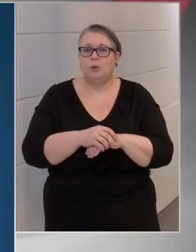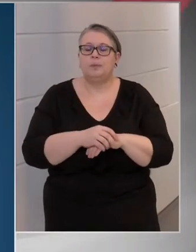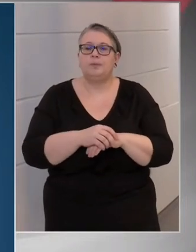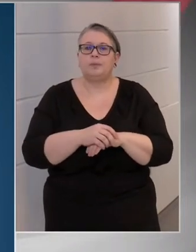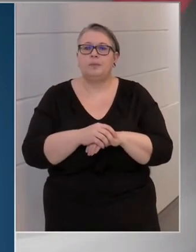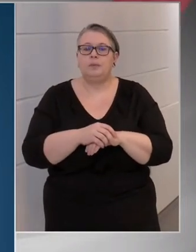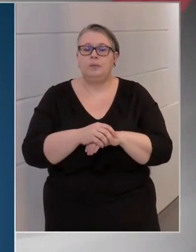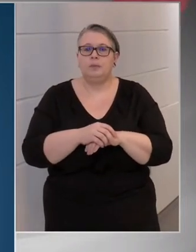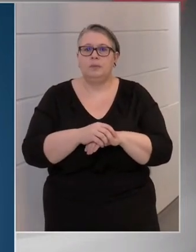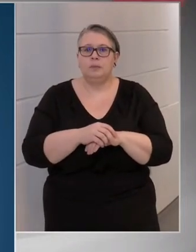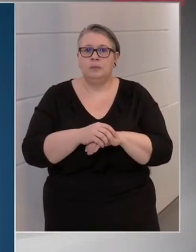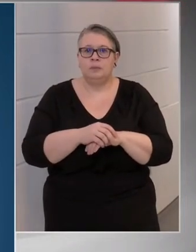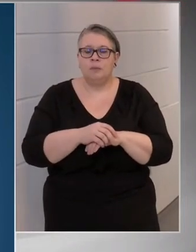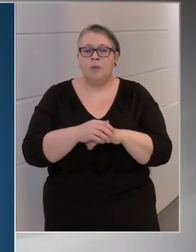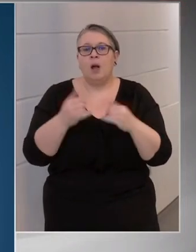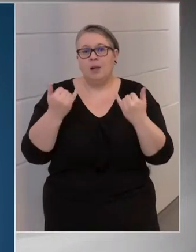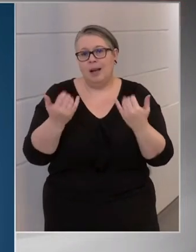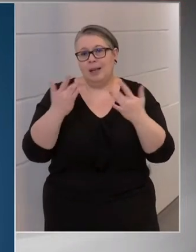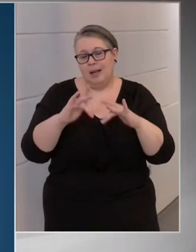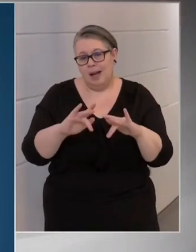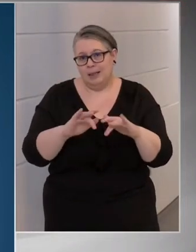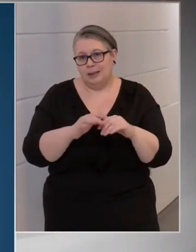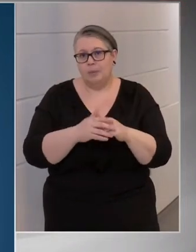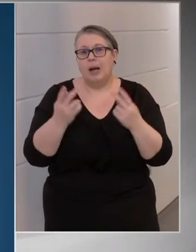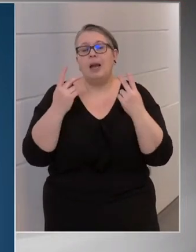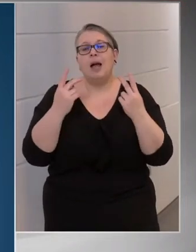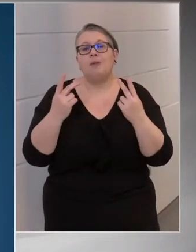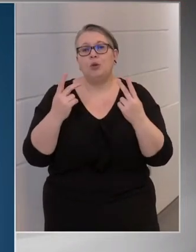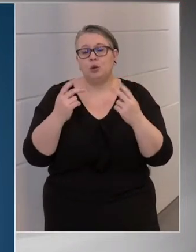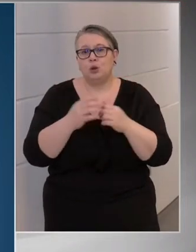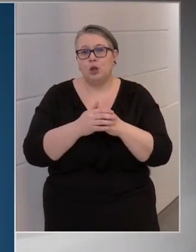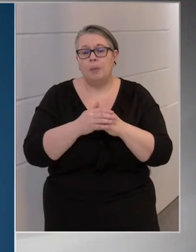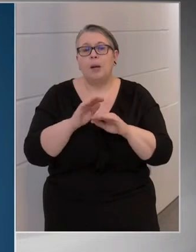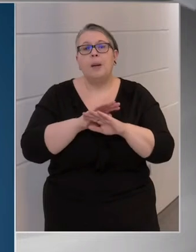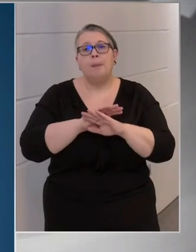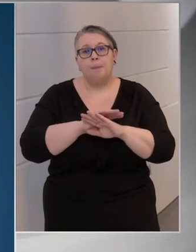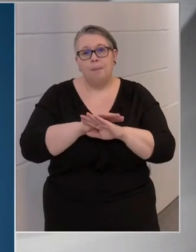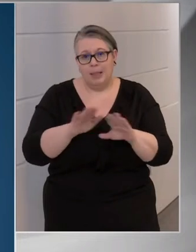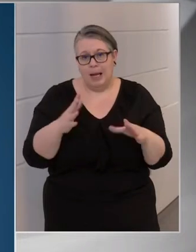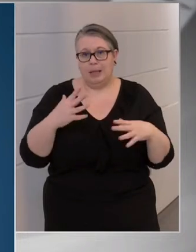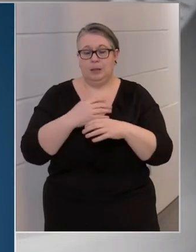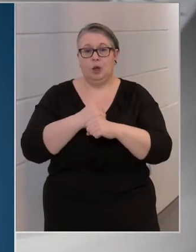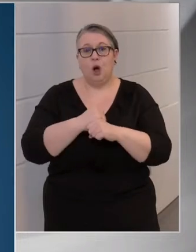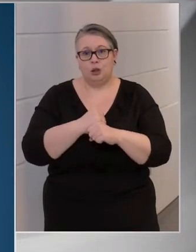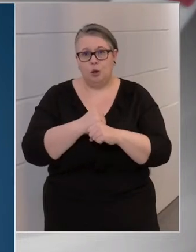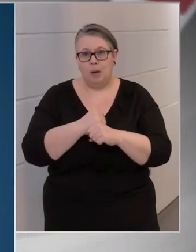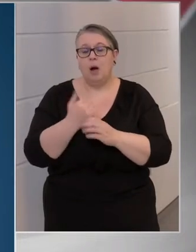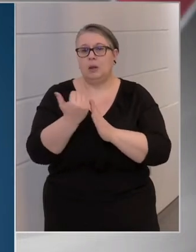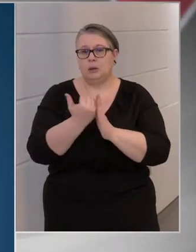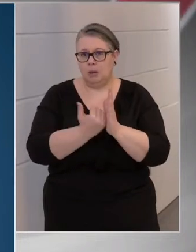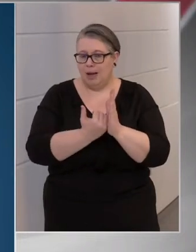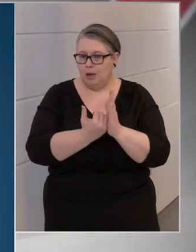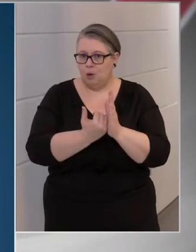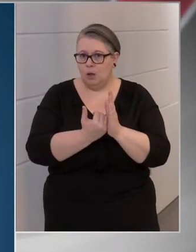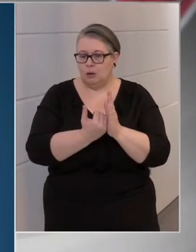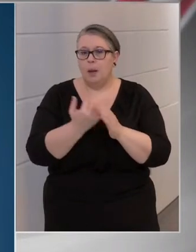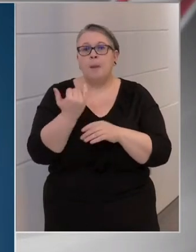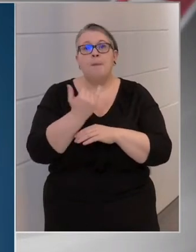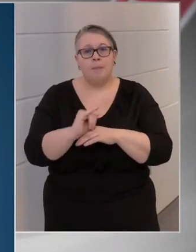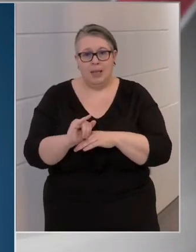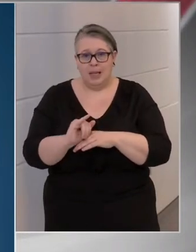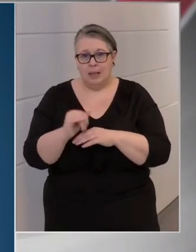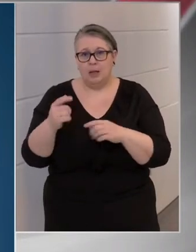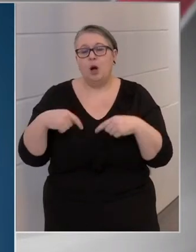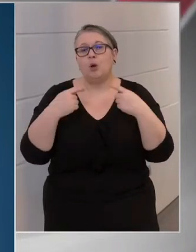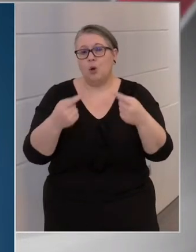jelenlegi helyzetben a legfontosabb az, hogy mindenki tartsa be a szabályokat, mindenki